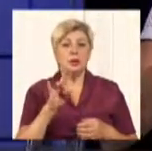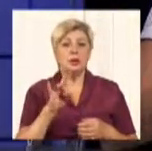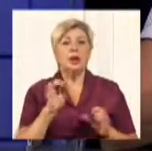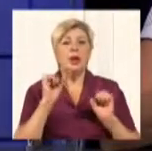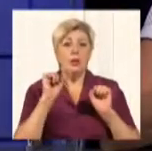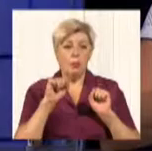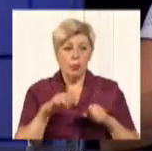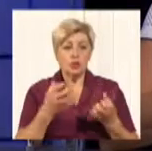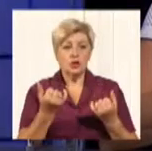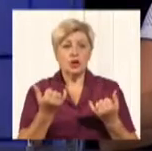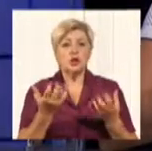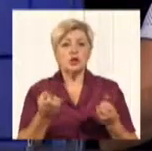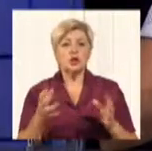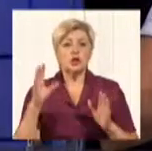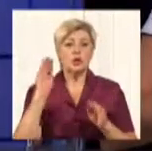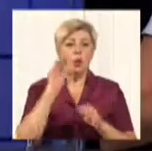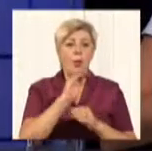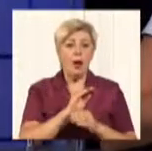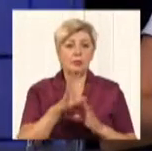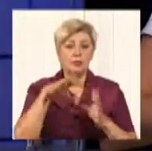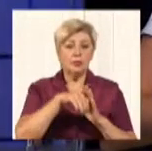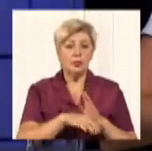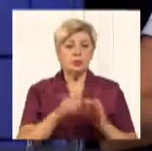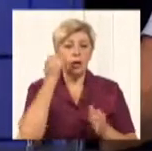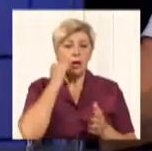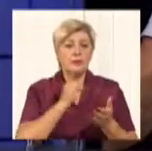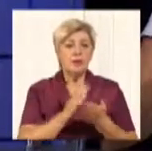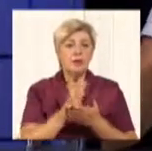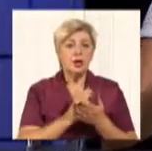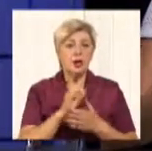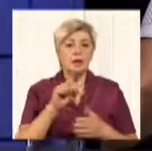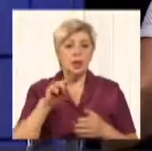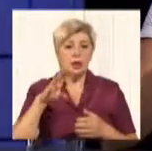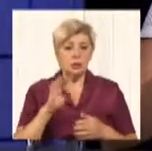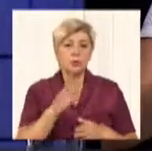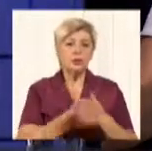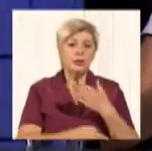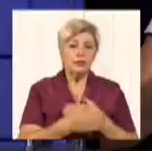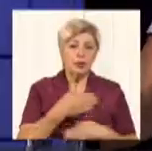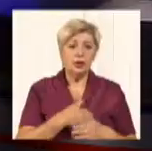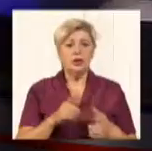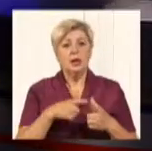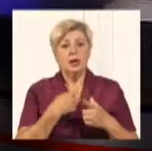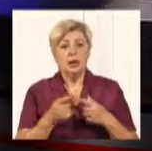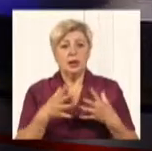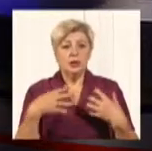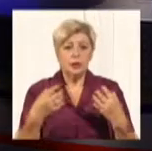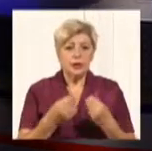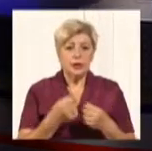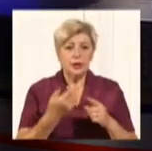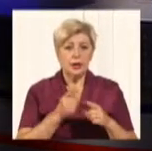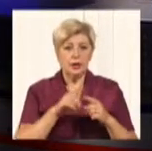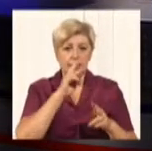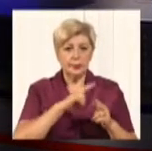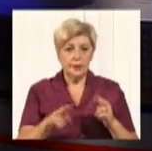ветерани нашої війни на Сході, тобто, або інваліди, або родини, тобто, можливо, там будуть якісь